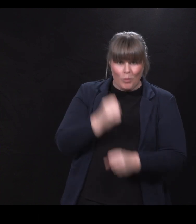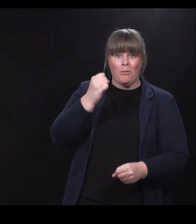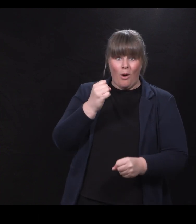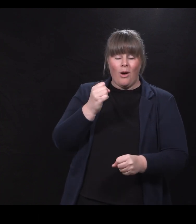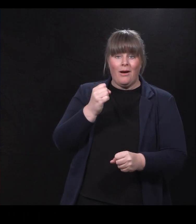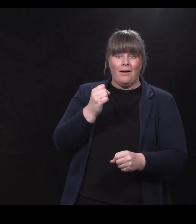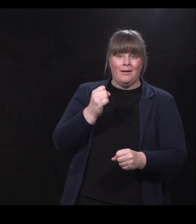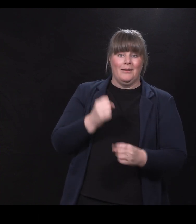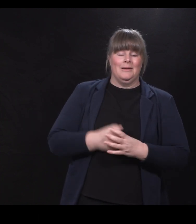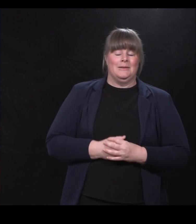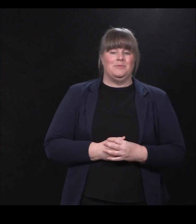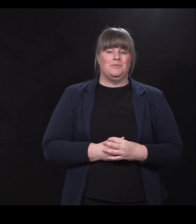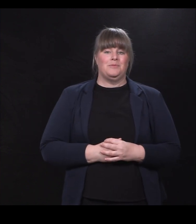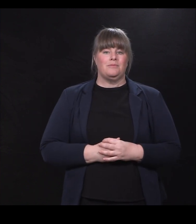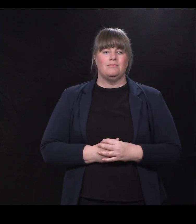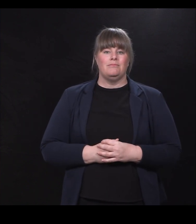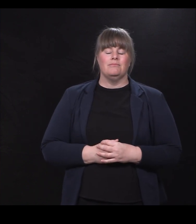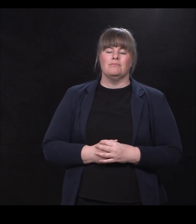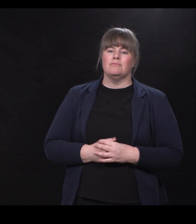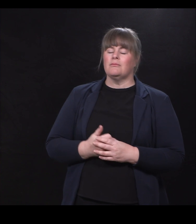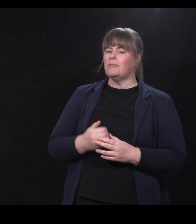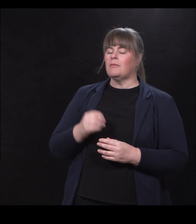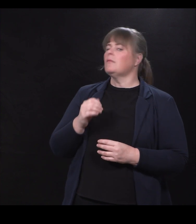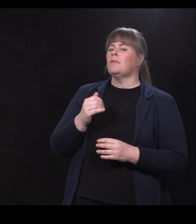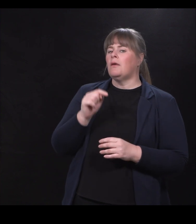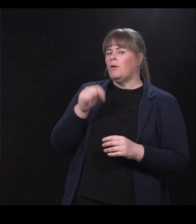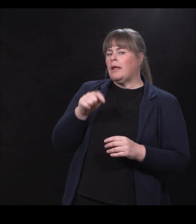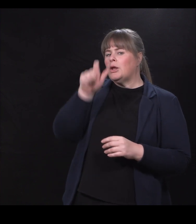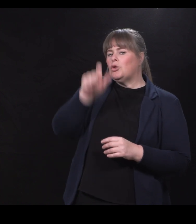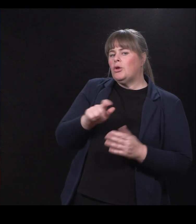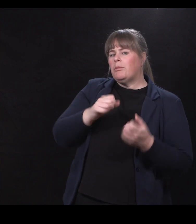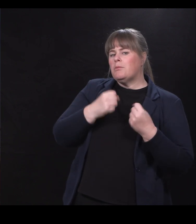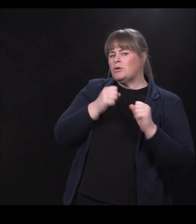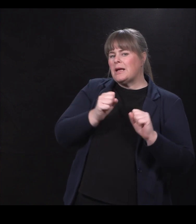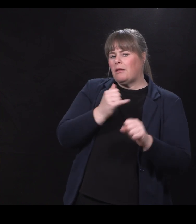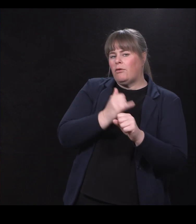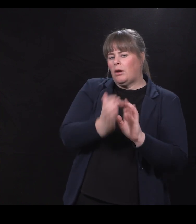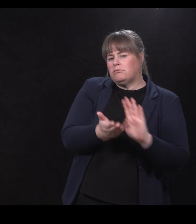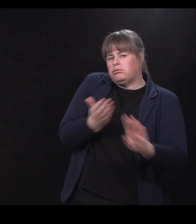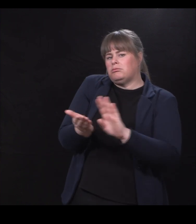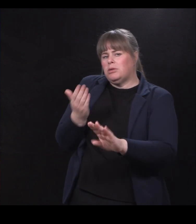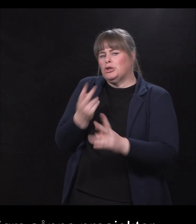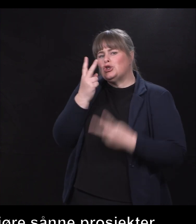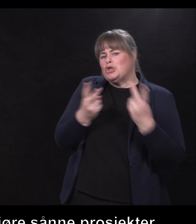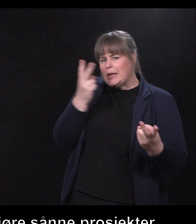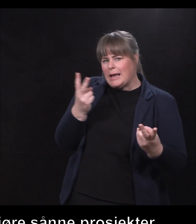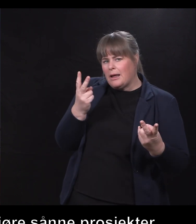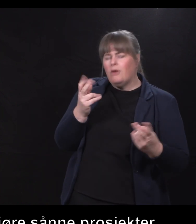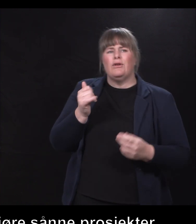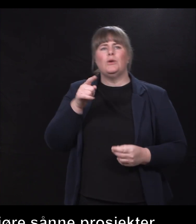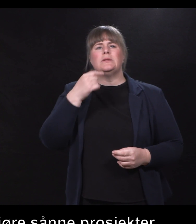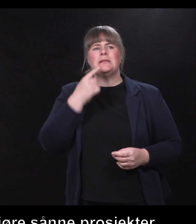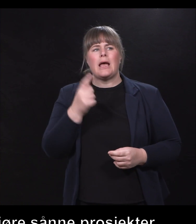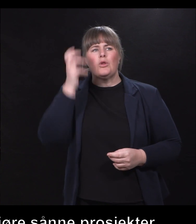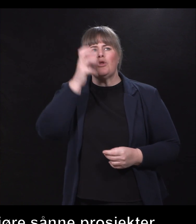Veldig bra, og jeg tenker jo dette, altså dette å synliggjøre denne type prosjekter, og som du sier, altså drømmer, det kommer ikke gratis. Så en